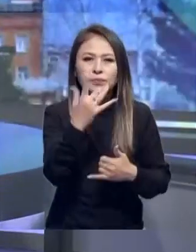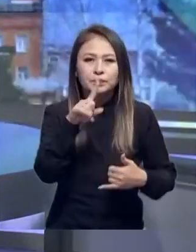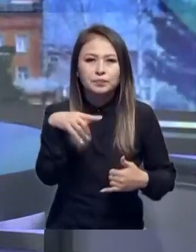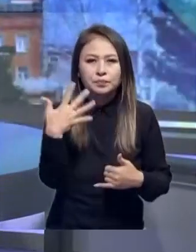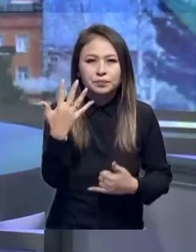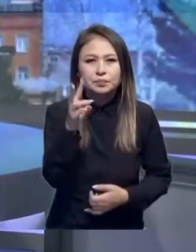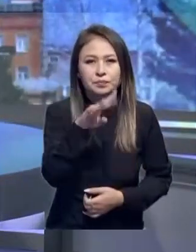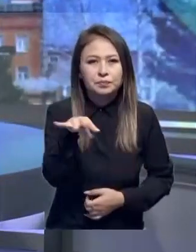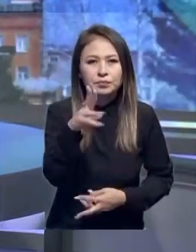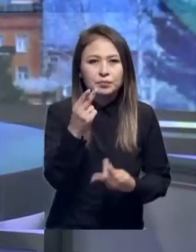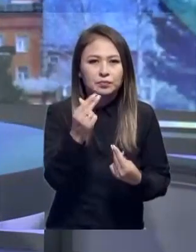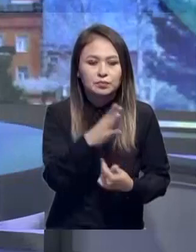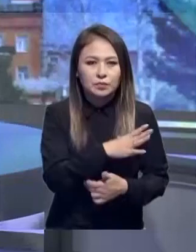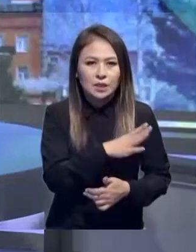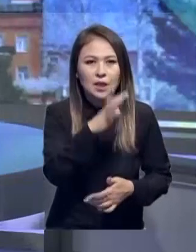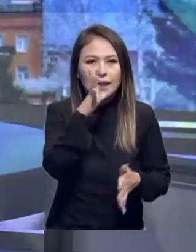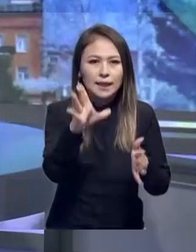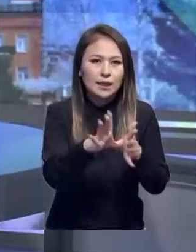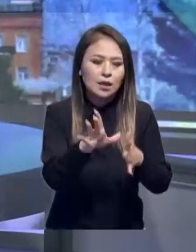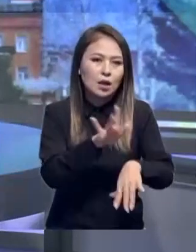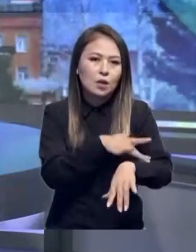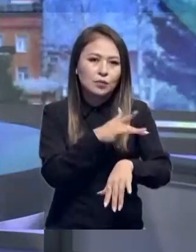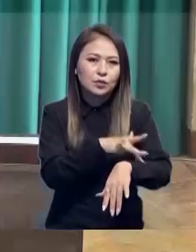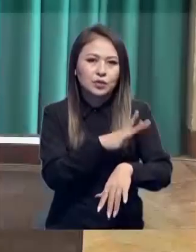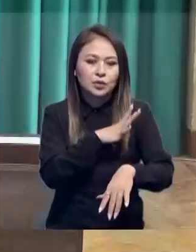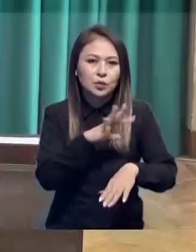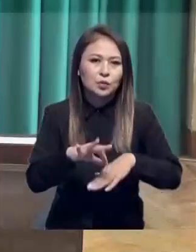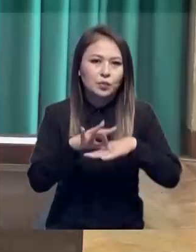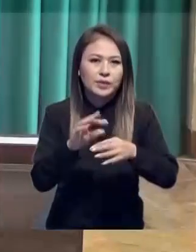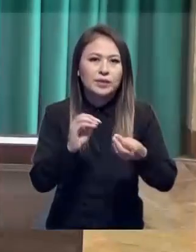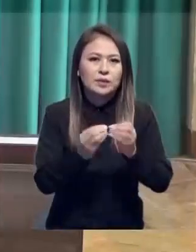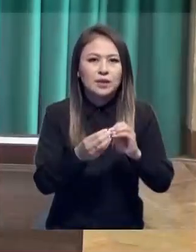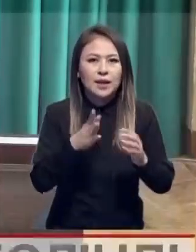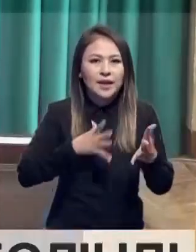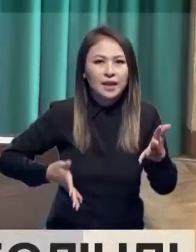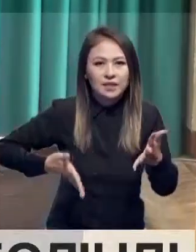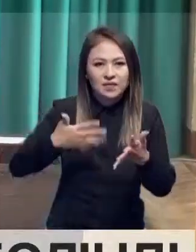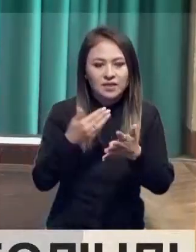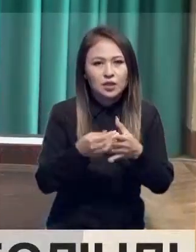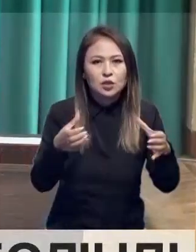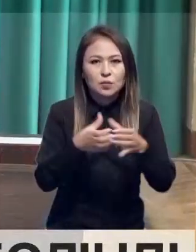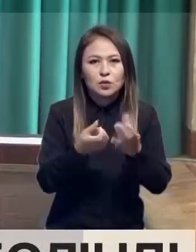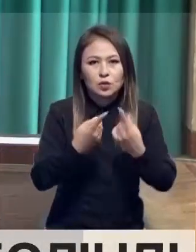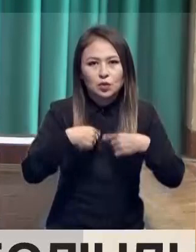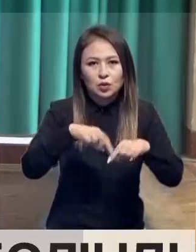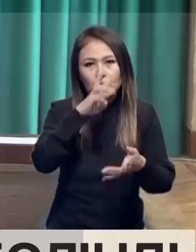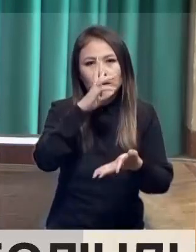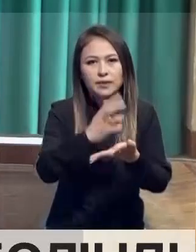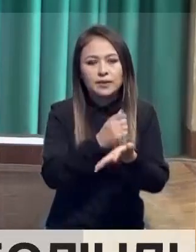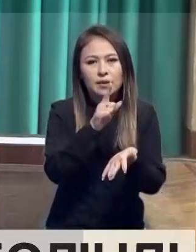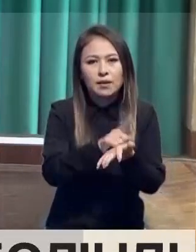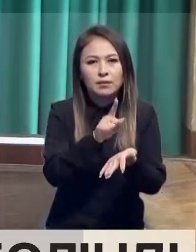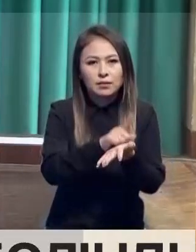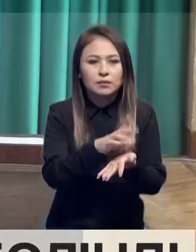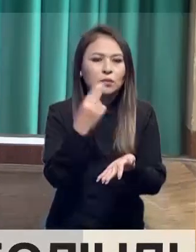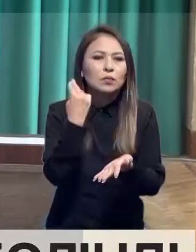миллиард тенгеге жеткен. Одан кейін энергасын санды коммуналдық меншікке өткізу мәселесі ғыралады. Инвестор станция жұмының жалақысы